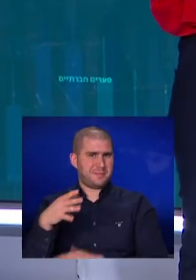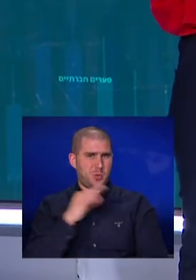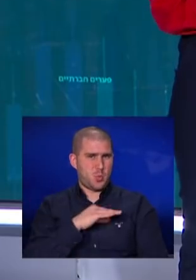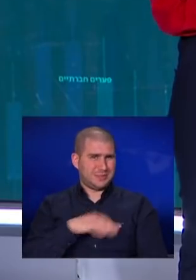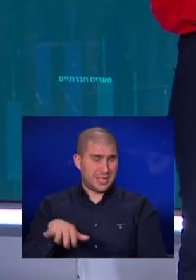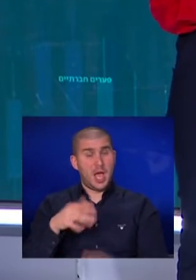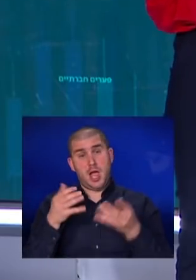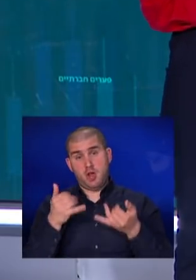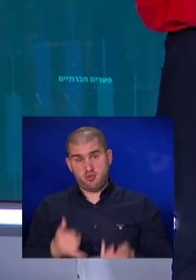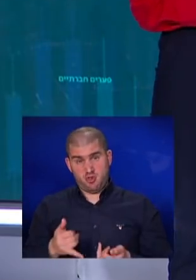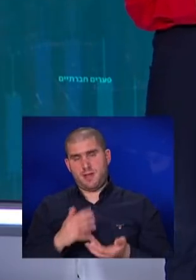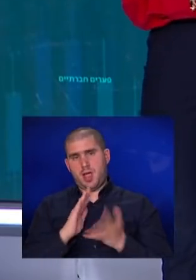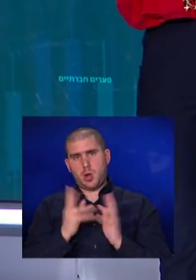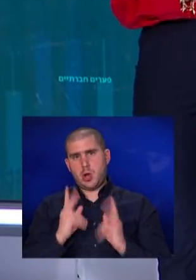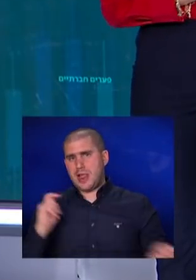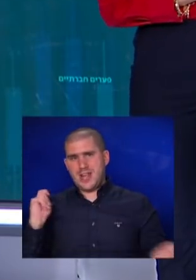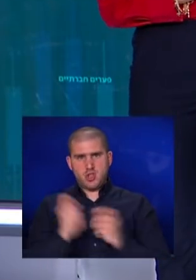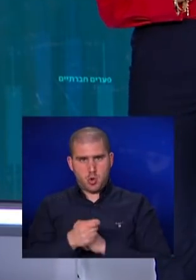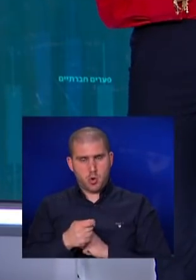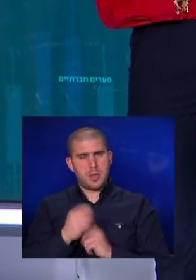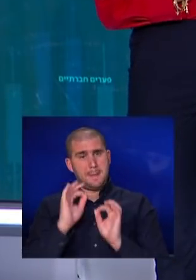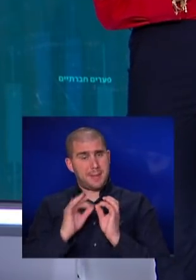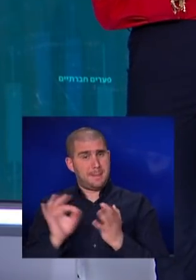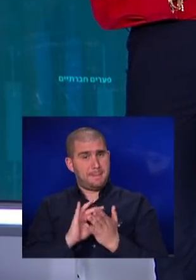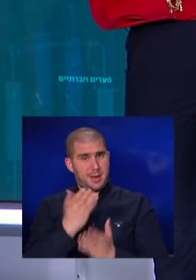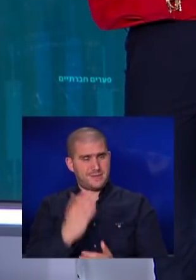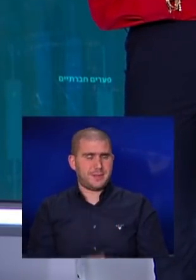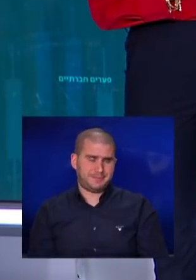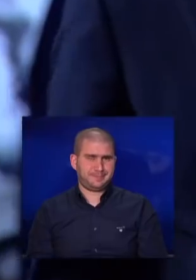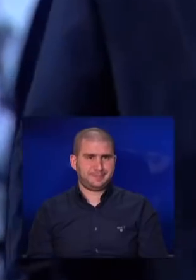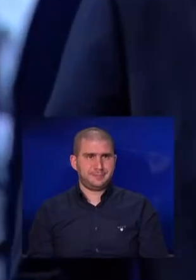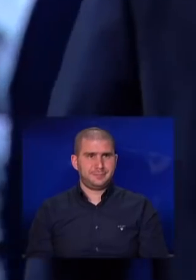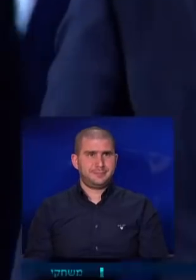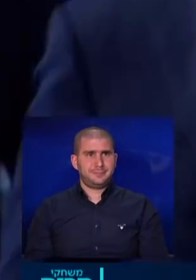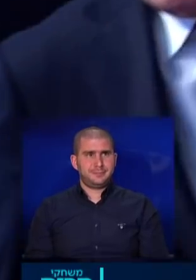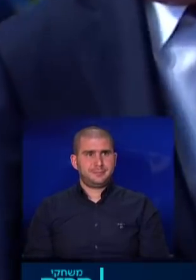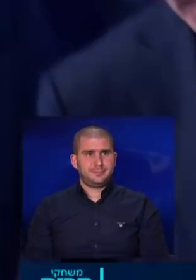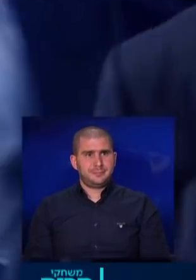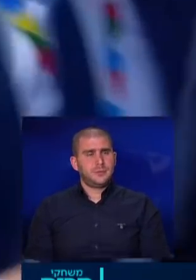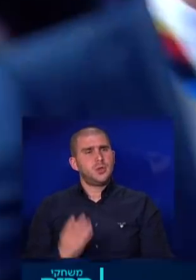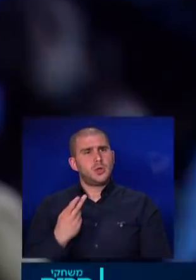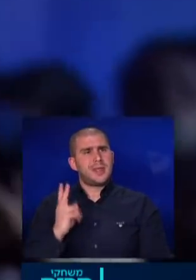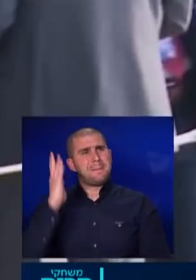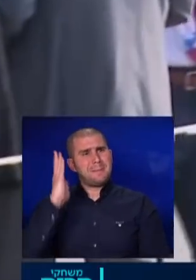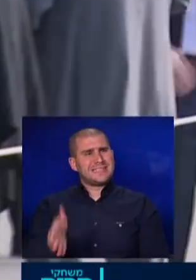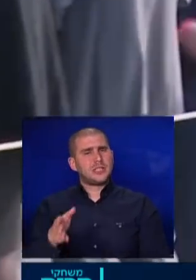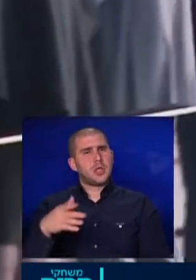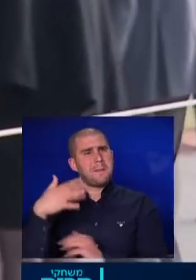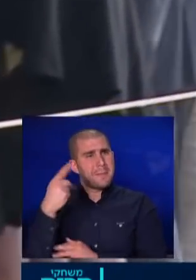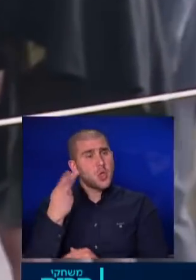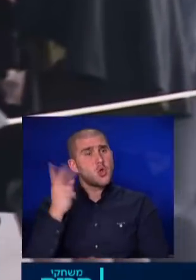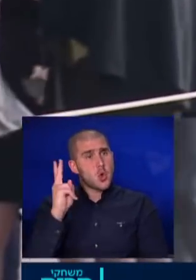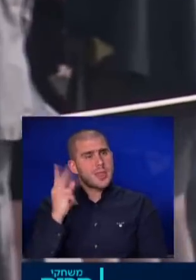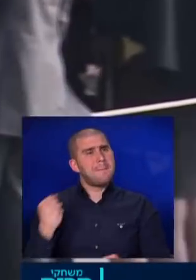עכשיו הכל עלול להשתנות הפרטים בכתבה שהכנו יותר מסנקציות של מדינות יותר